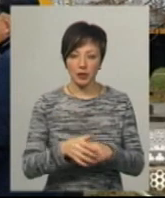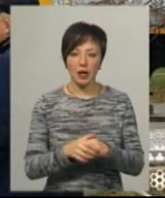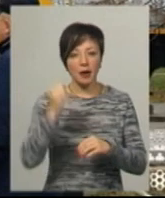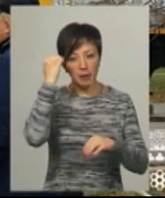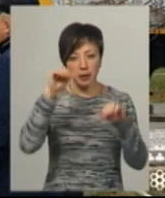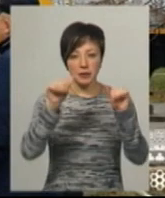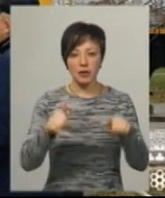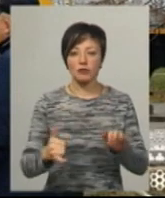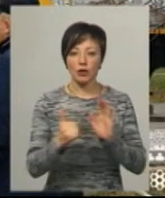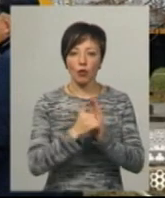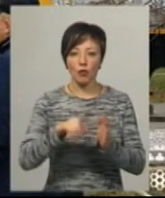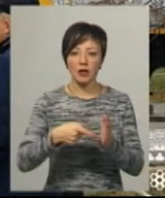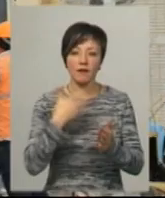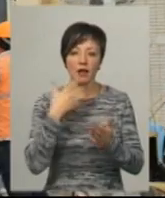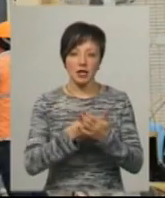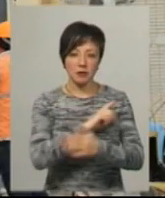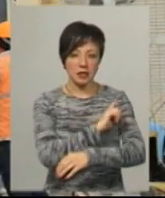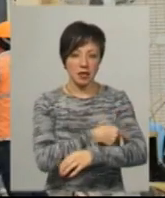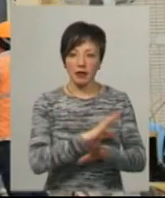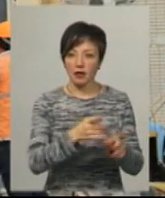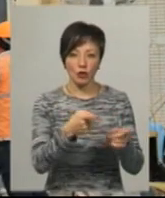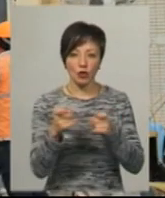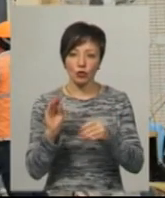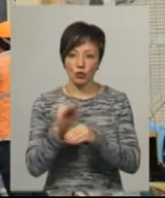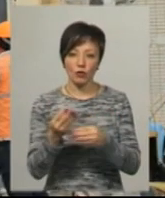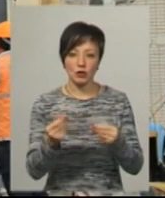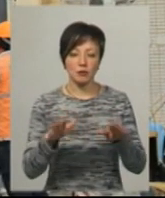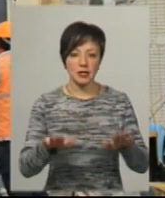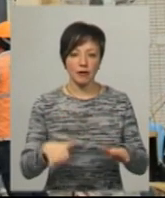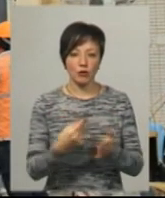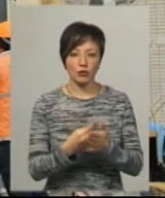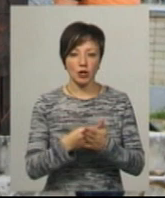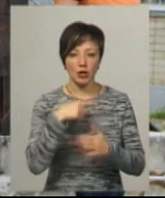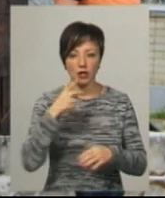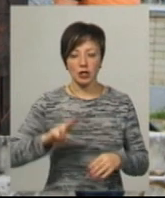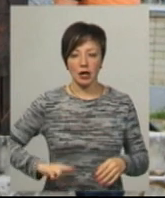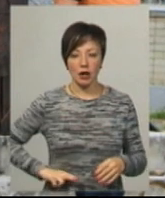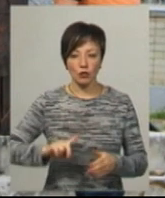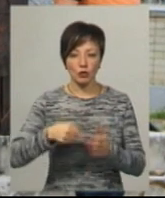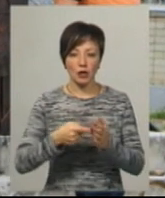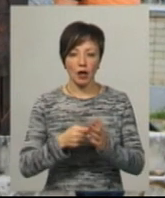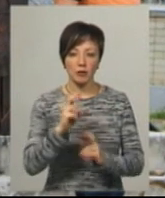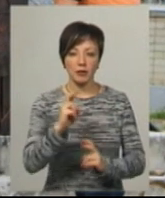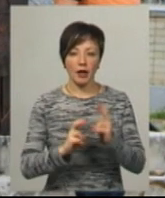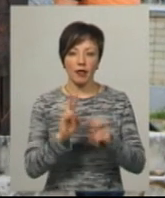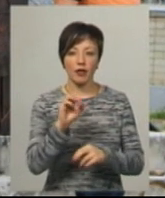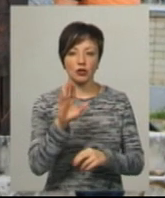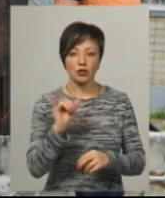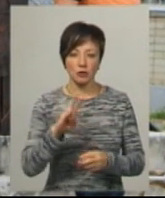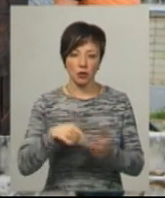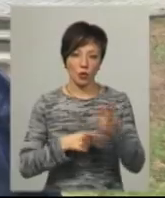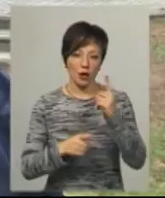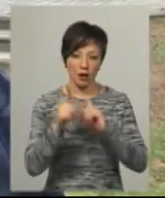'ятний знак встановлювали комунальники власними силами, не залучаючи додаткові кошти з місцевого бюджету, каже директор комунального підприємства Натичинської міської ради